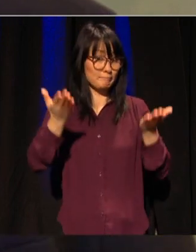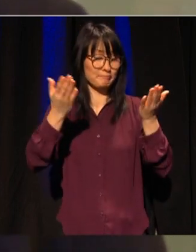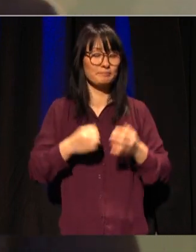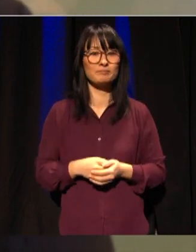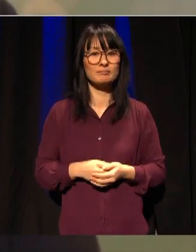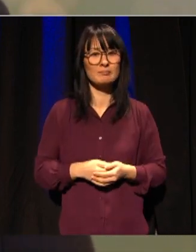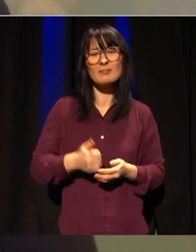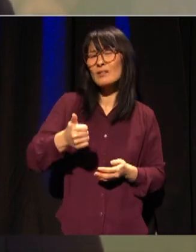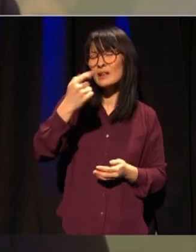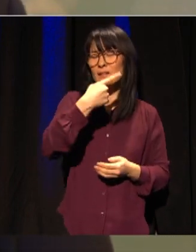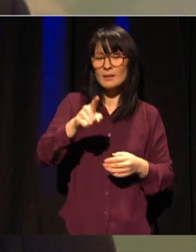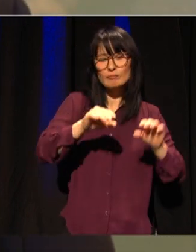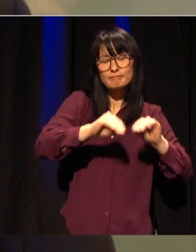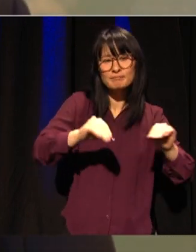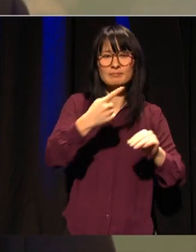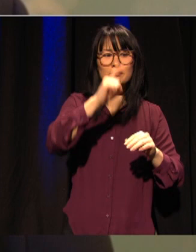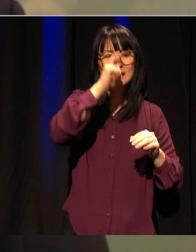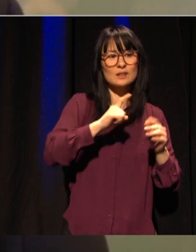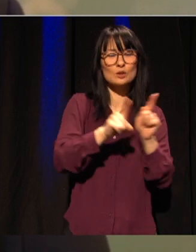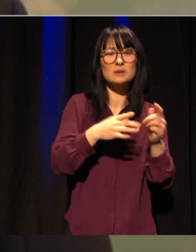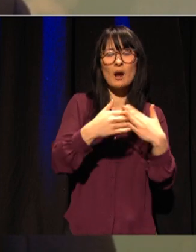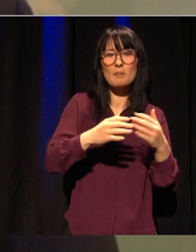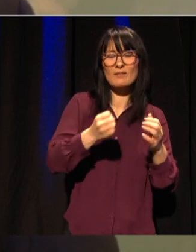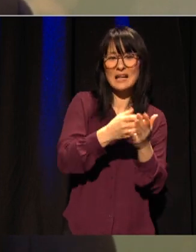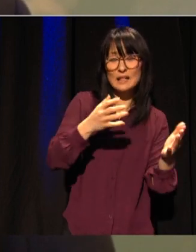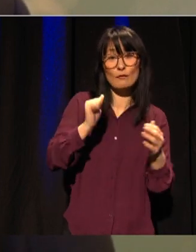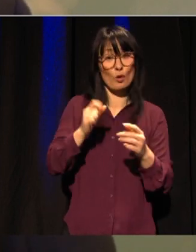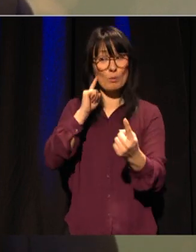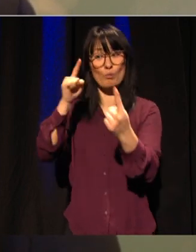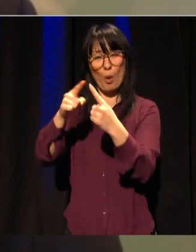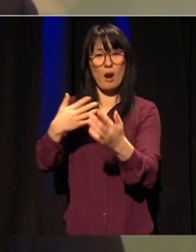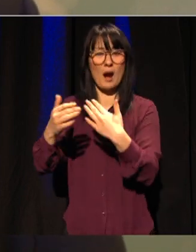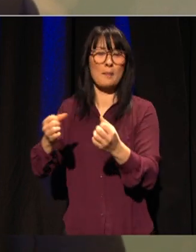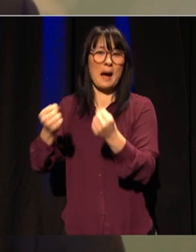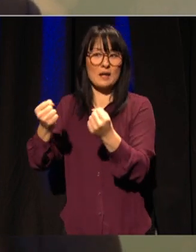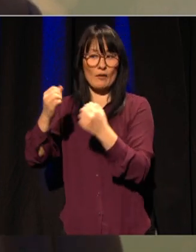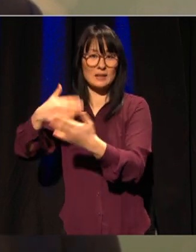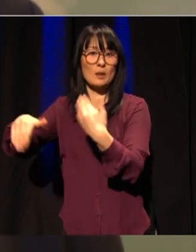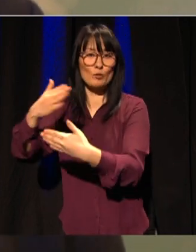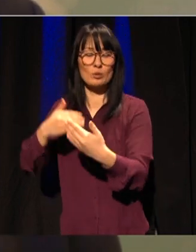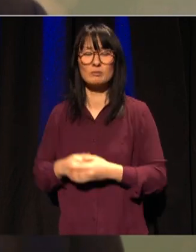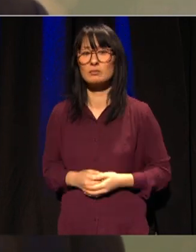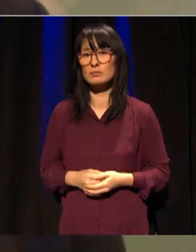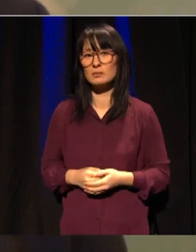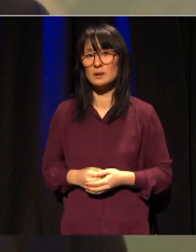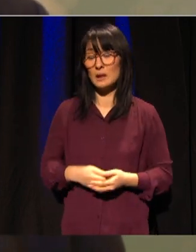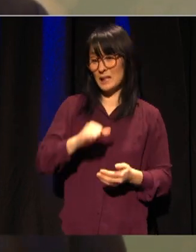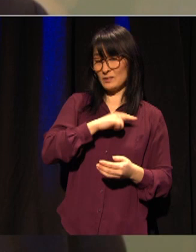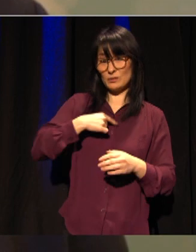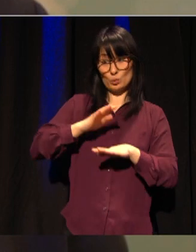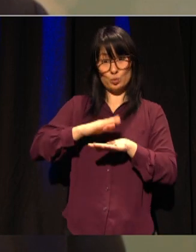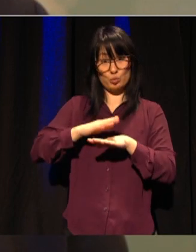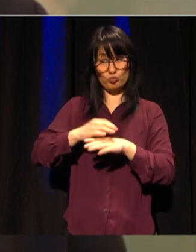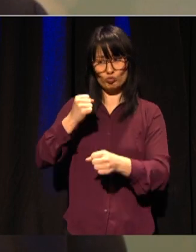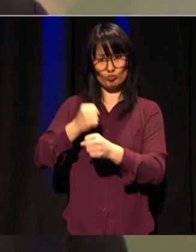de menneskene som skal skape verdier for et bærekraftig samfunn å ruste Norge for fremtiden handler